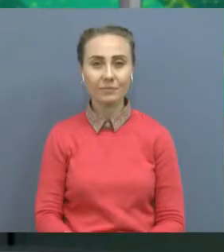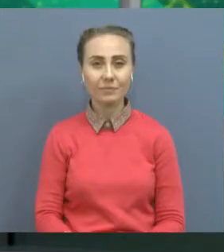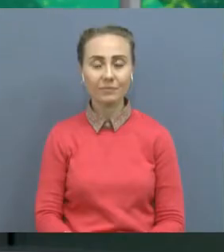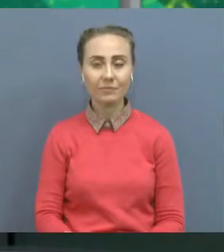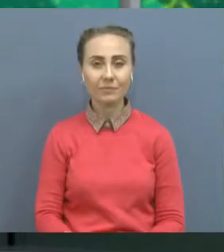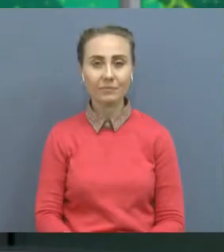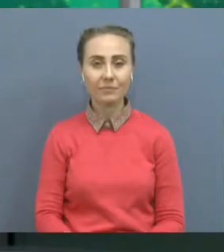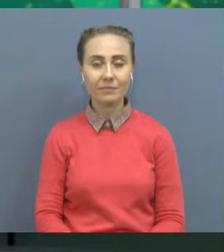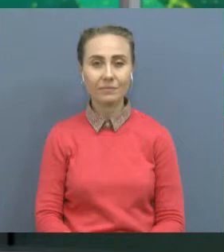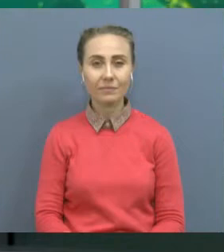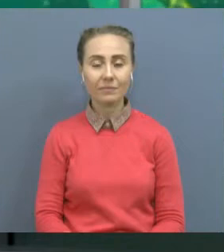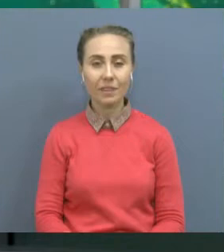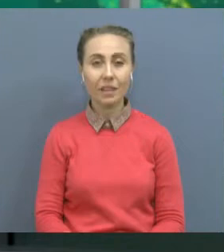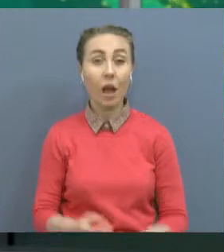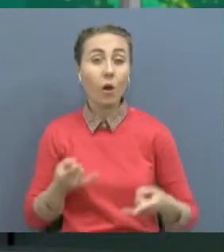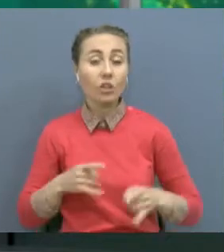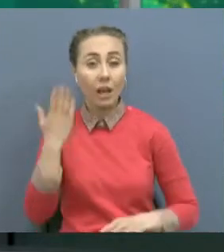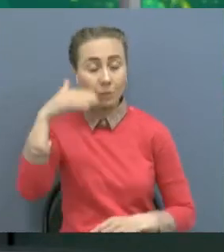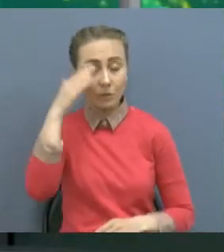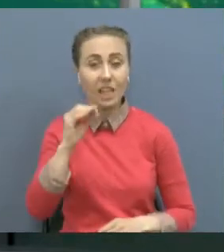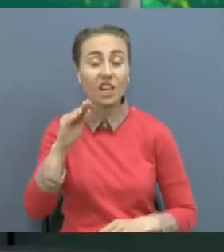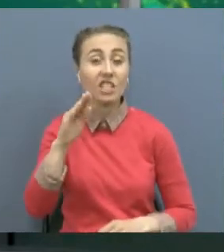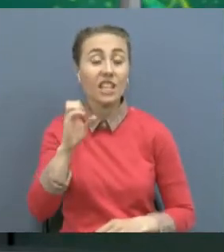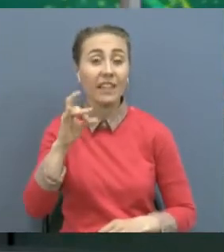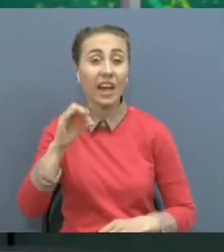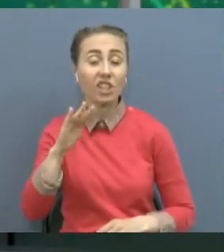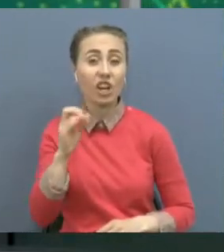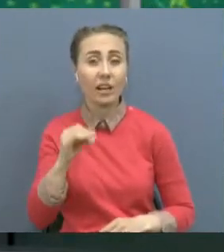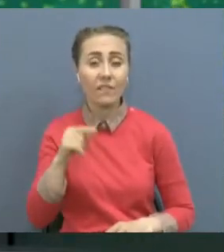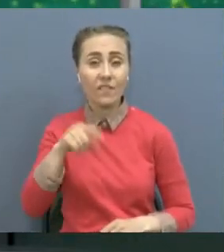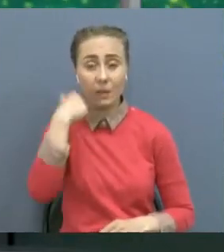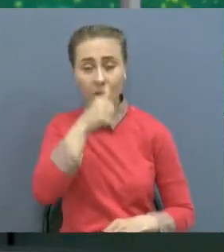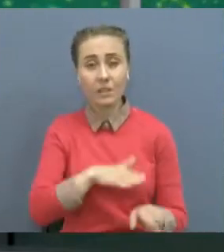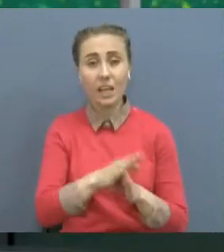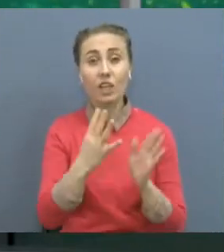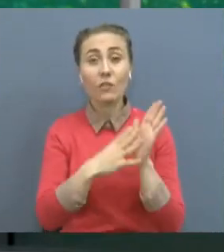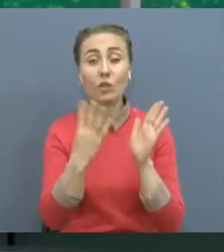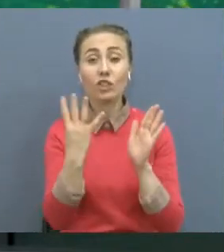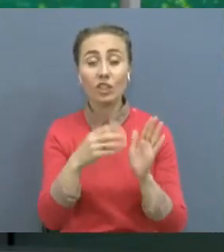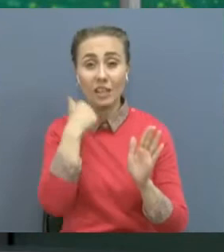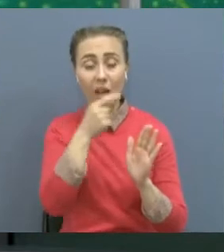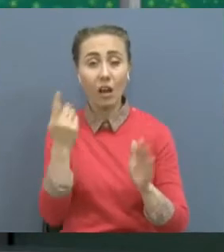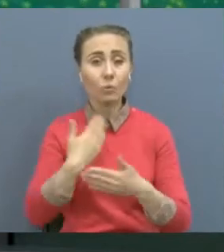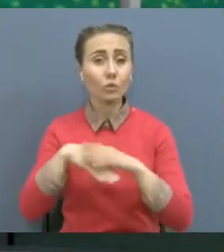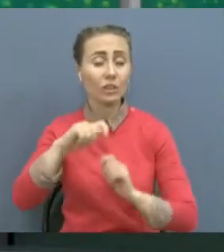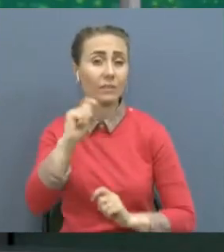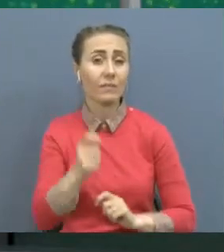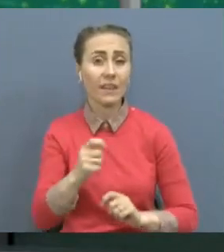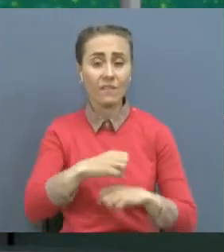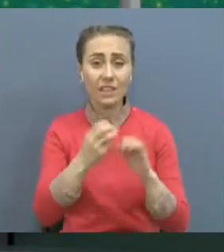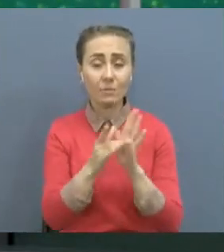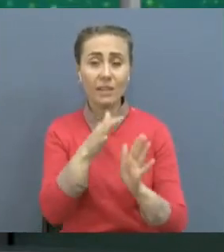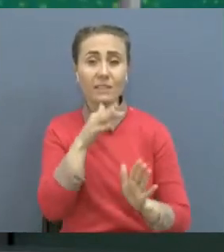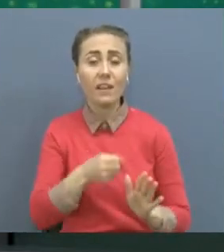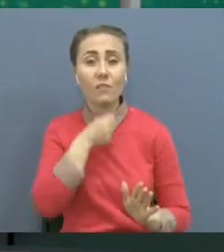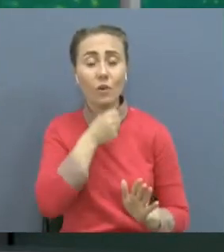Ақмола өңірінің тұмасы саттар жақаны фақса қал бұйыл 94 жасты. Небәрі 18 жасында Қан Майданға аттанған сарбаз